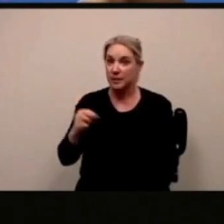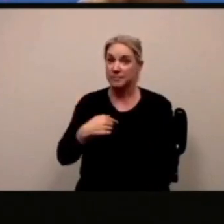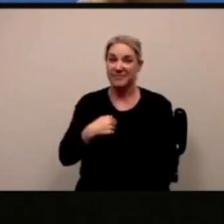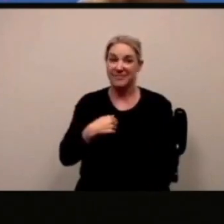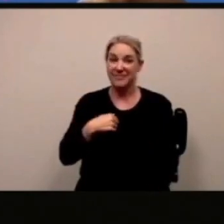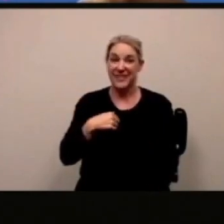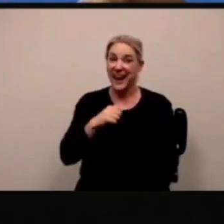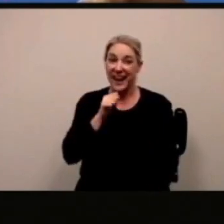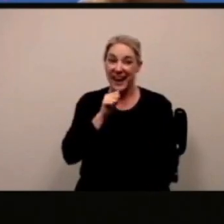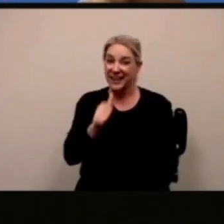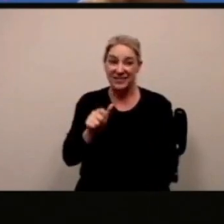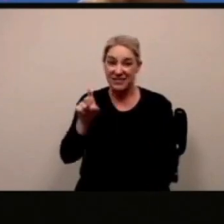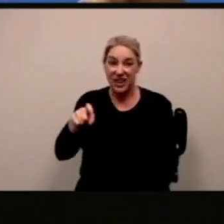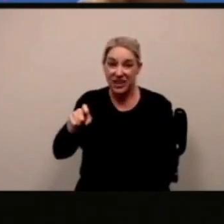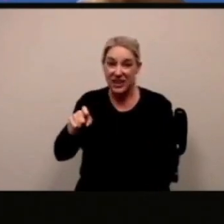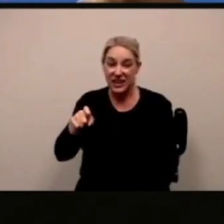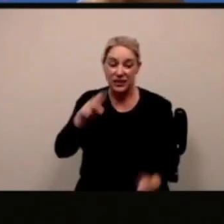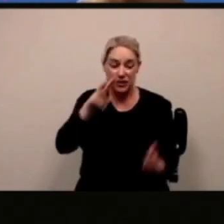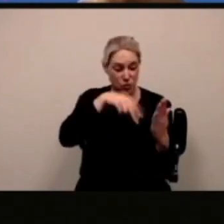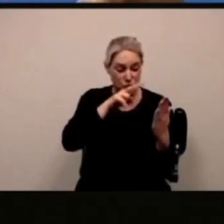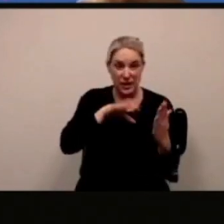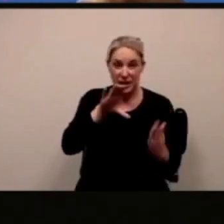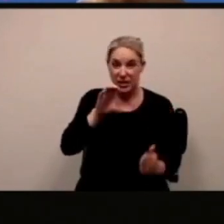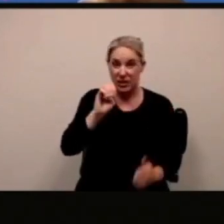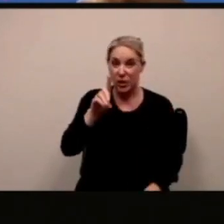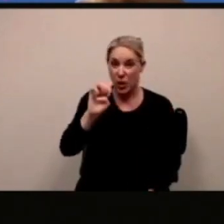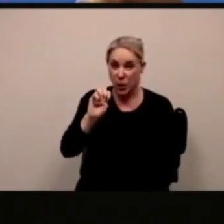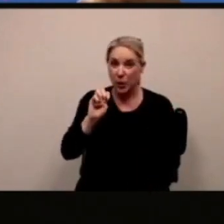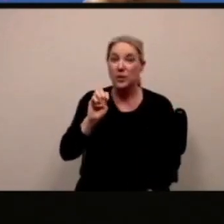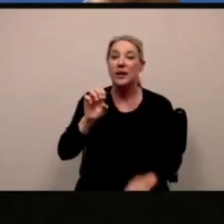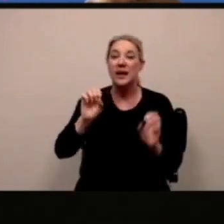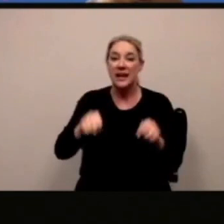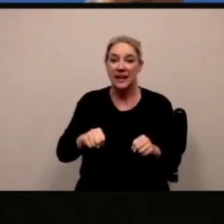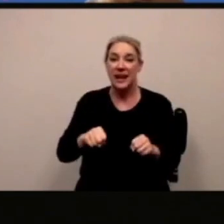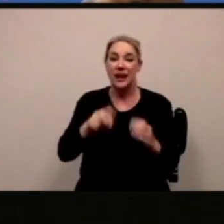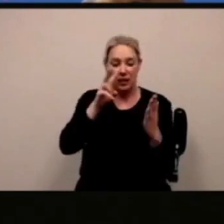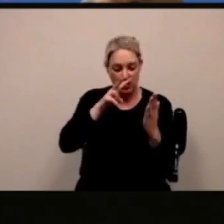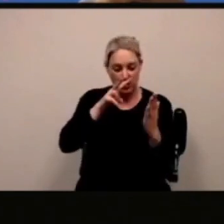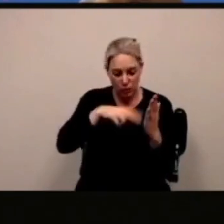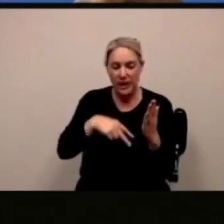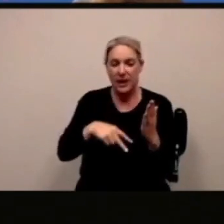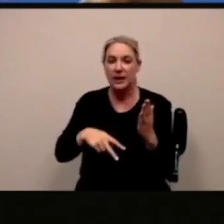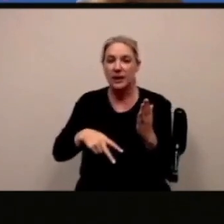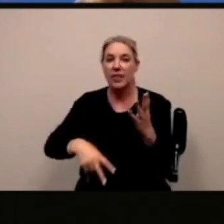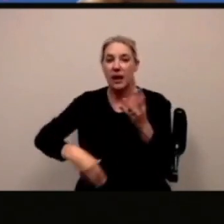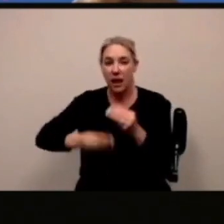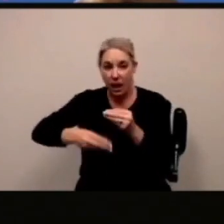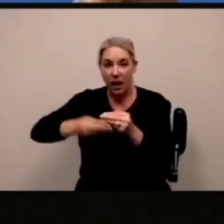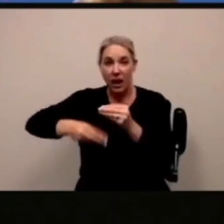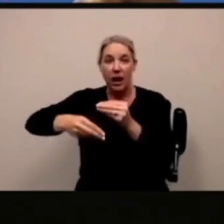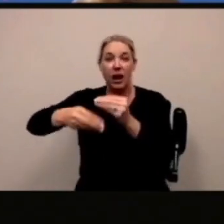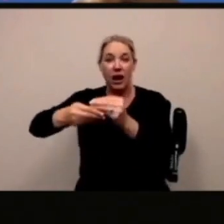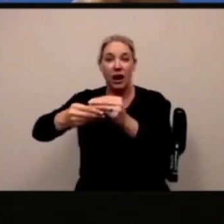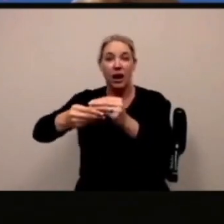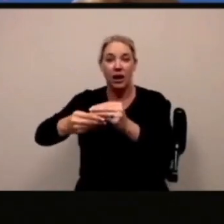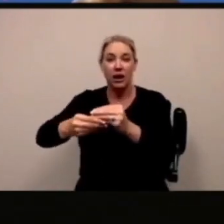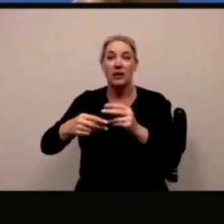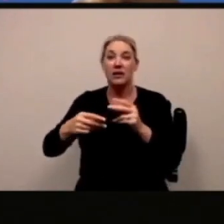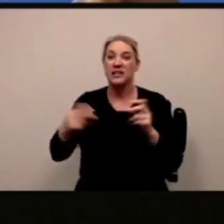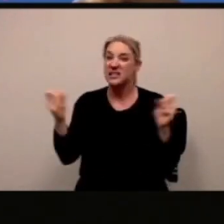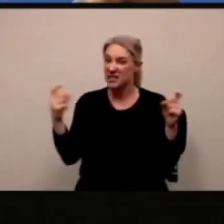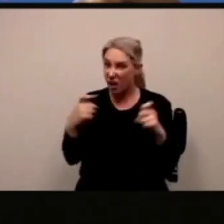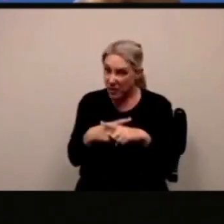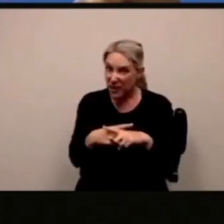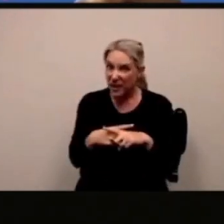e ha diversi codici il bello è che io non ho dovuto vederlo soltanto l'ho